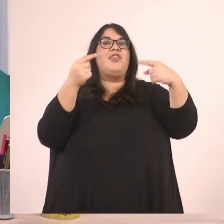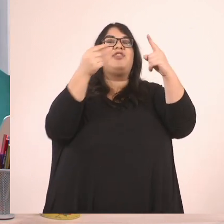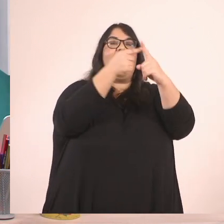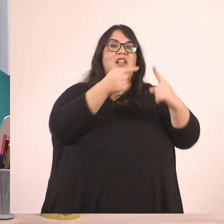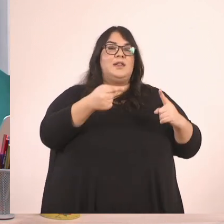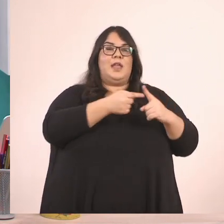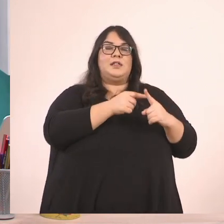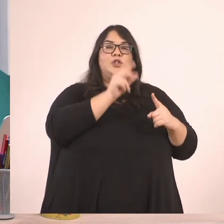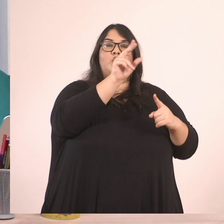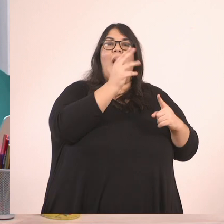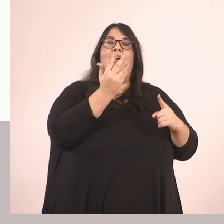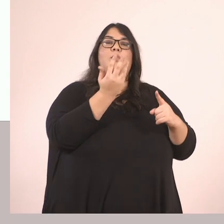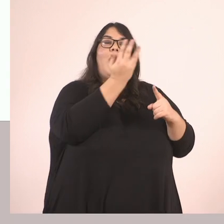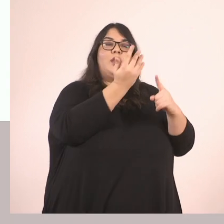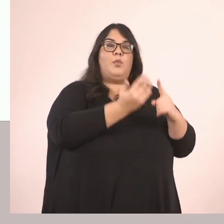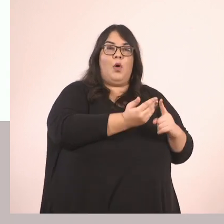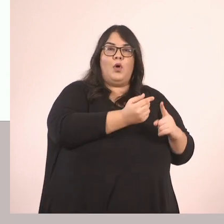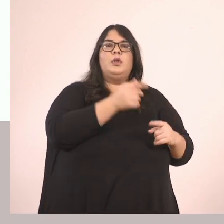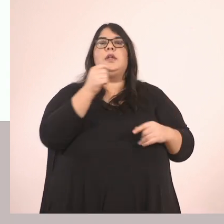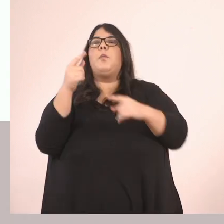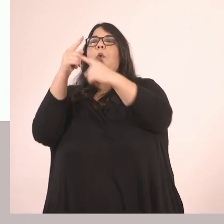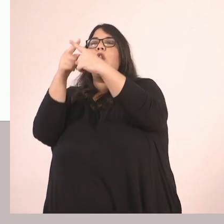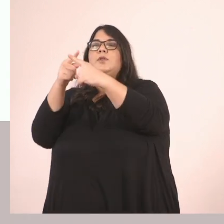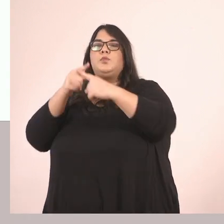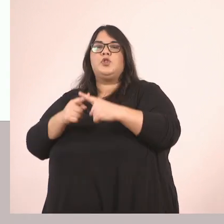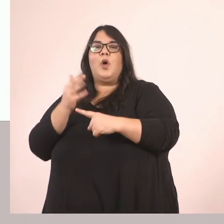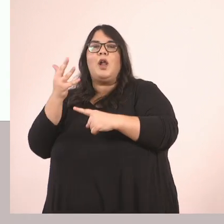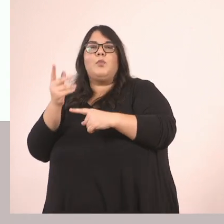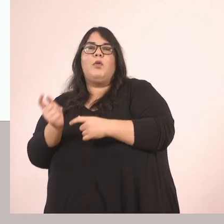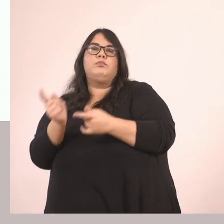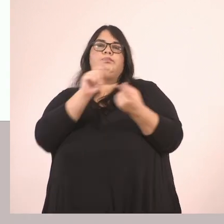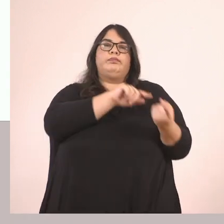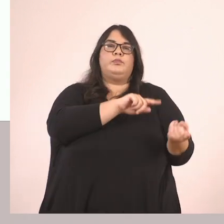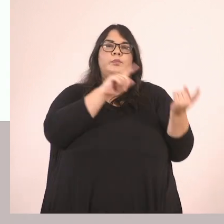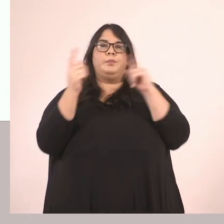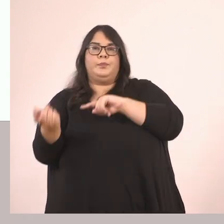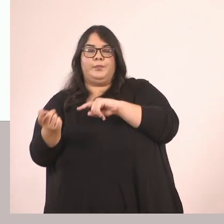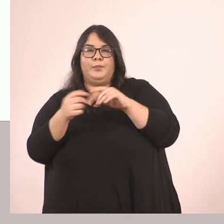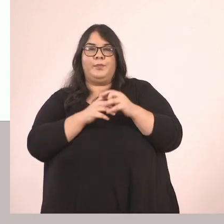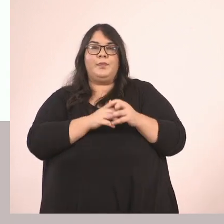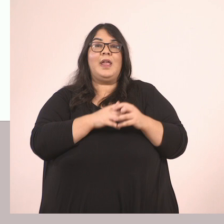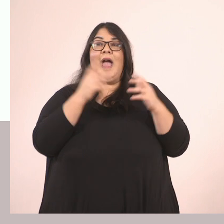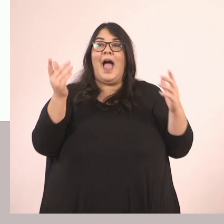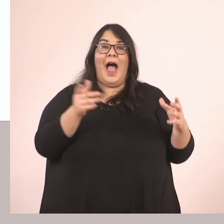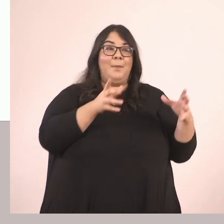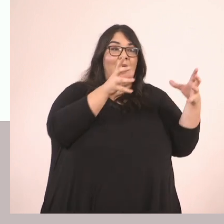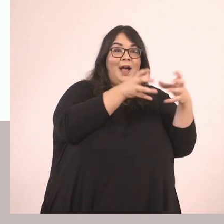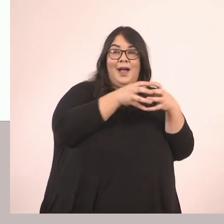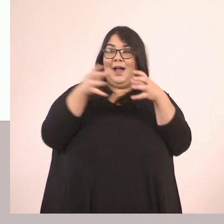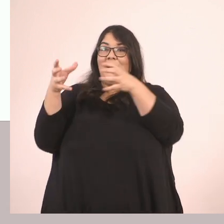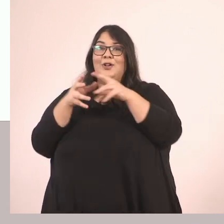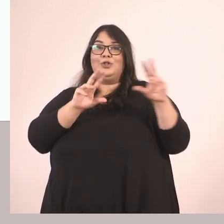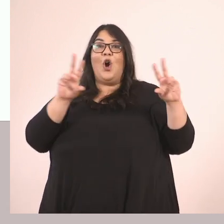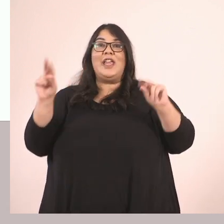ίδιο αριθμό πάντα Τα κλάσματα λοιπόν Που εκφράζουν το ίδιο μέρος ενός όλου Λέγονται στο δύναμα